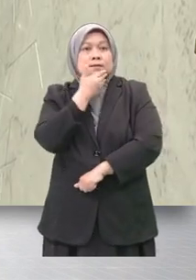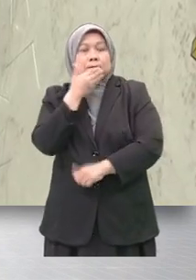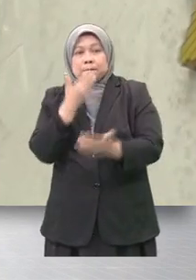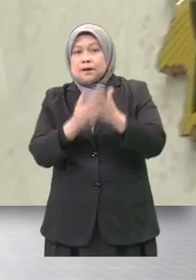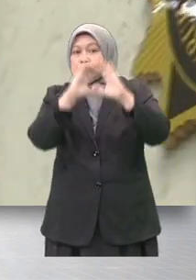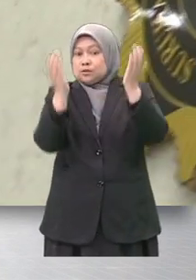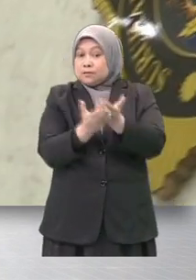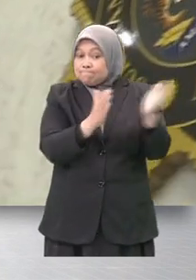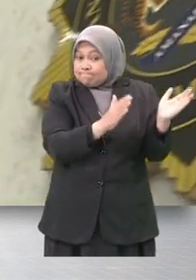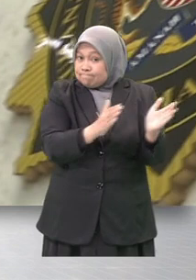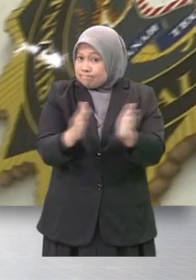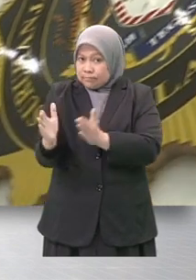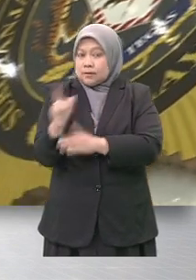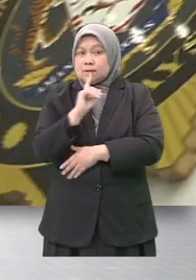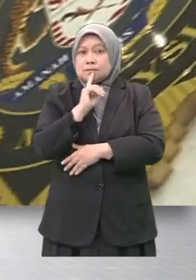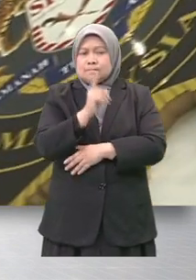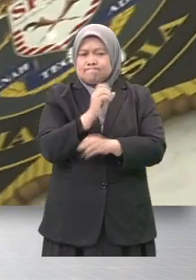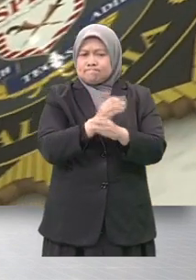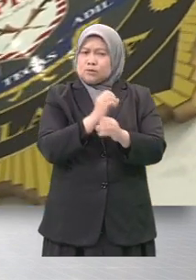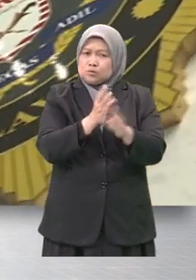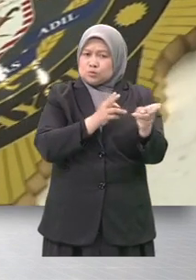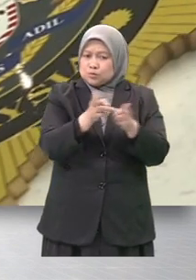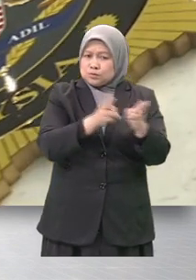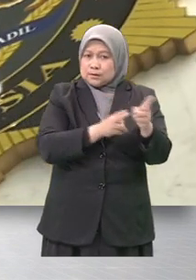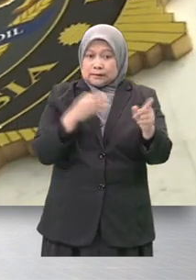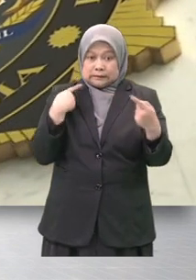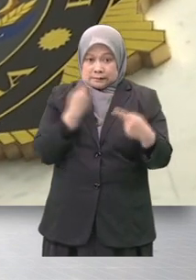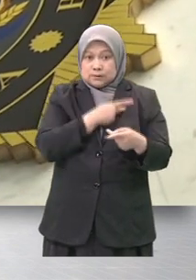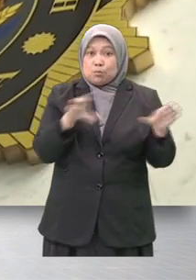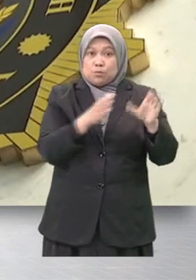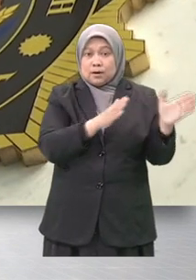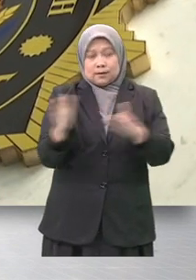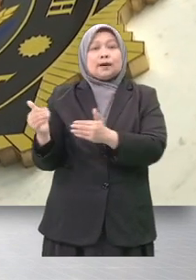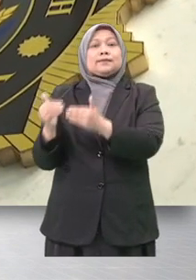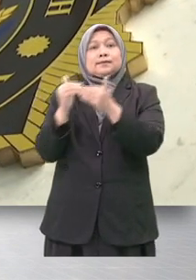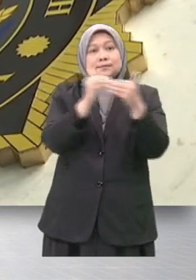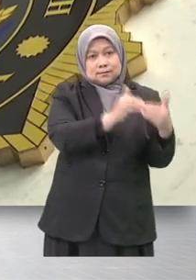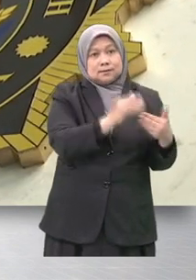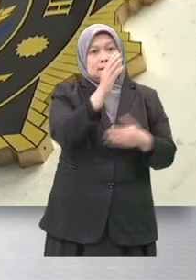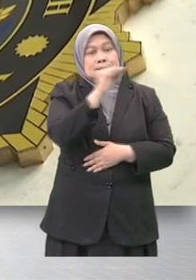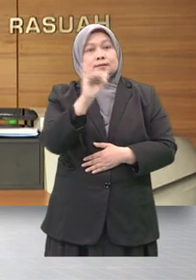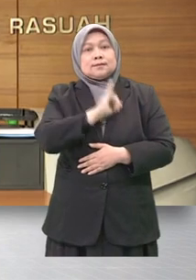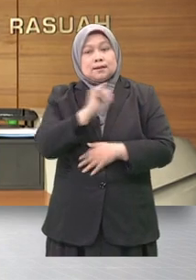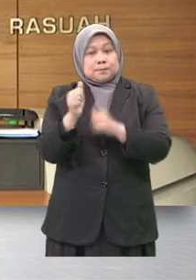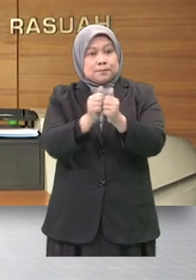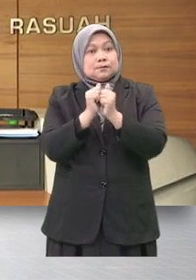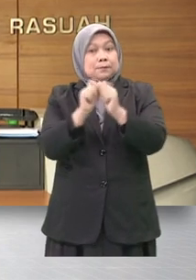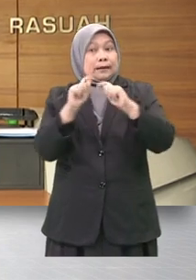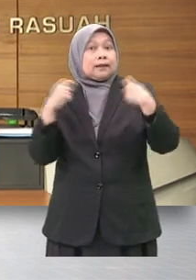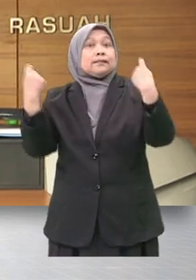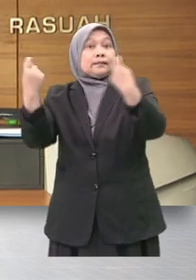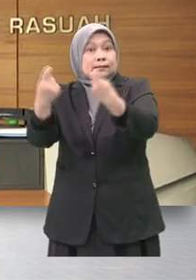Strategi yang sedang dijalankan ini diteruskan dan saya bersama-sama dengan